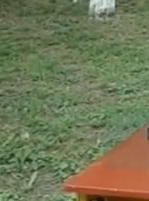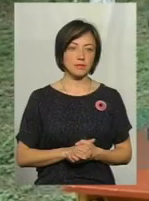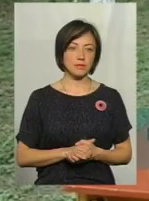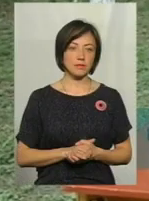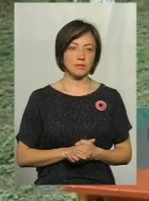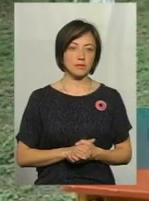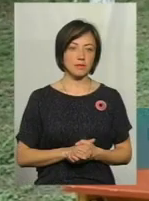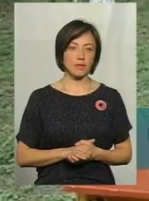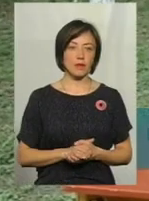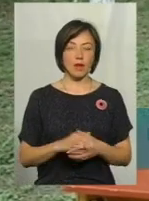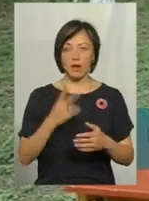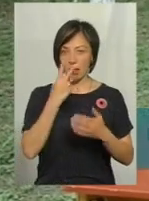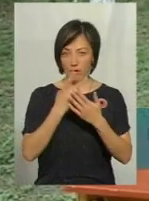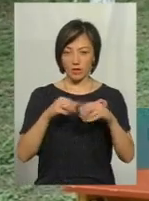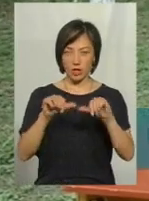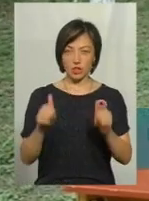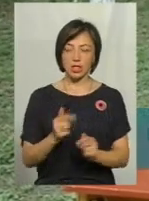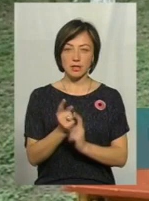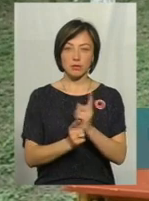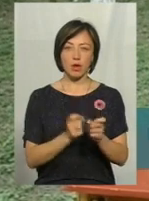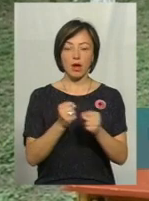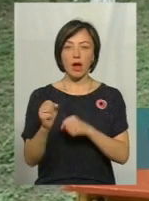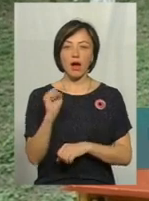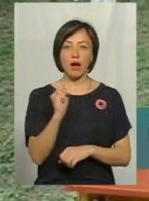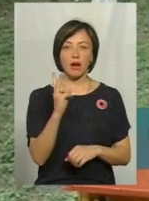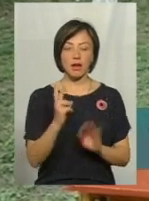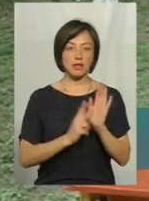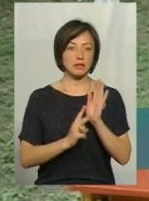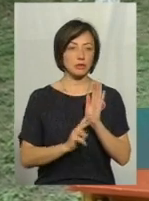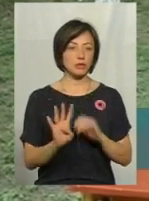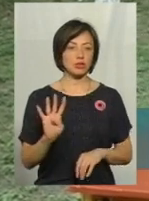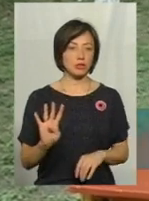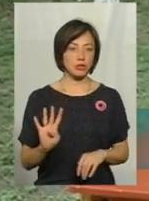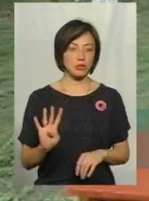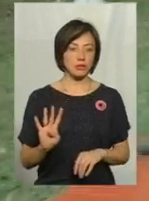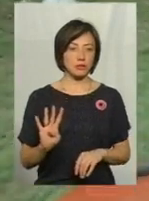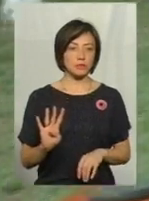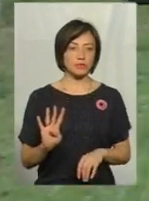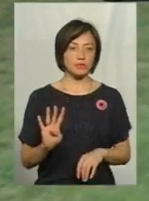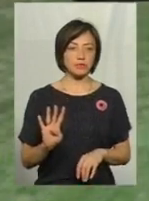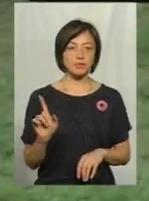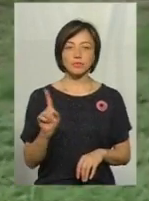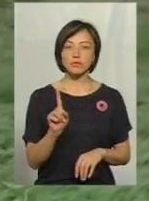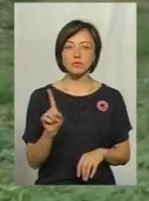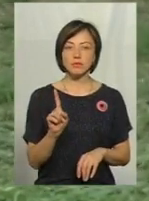Внешній змінен автомат АК-74 за счет